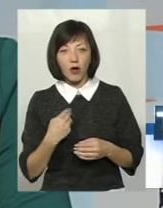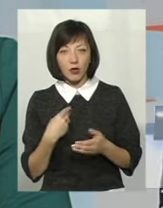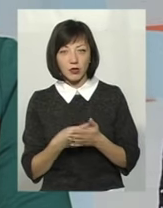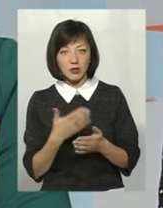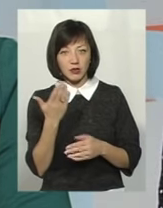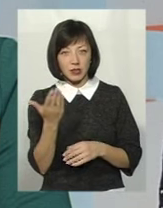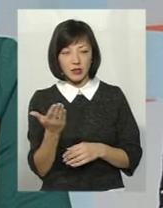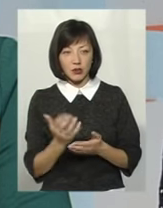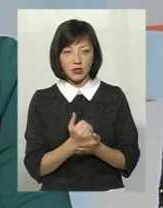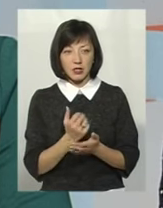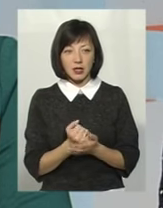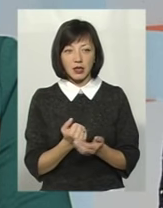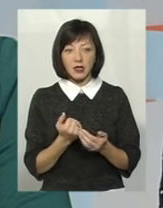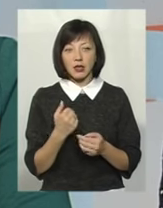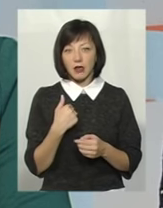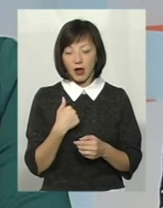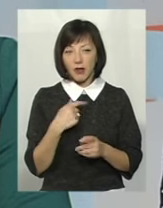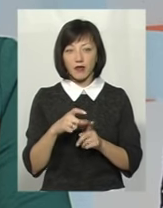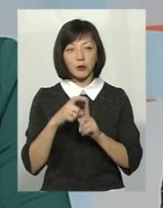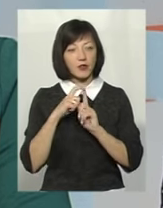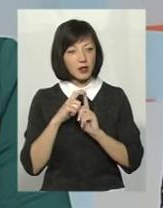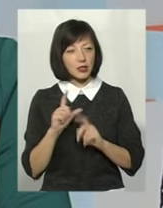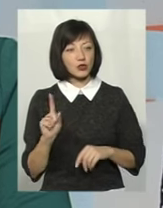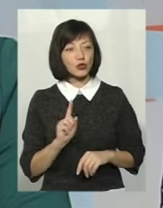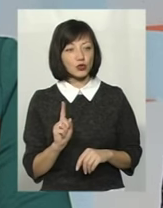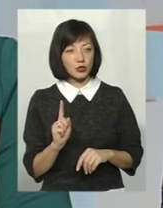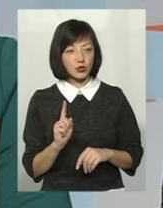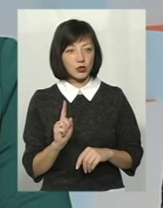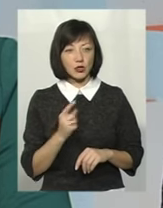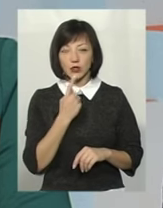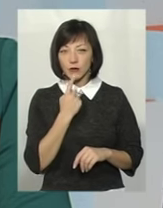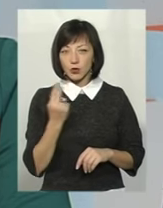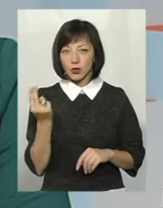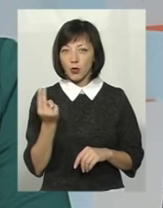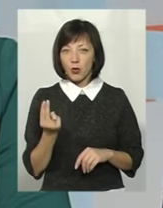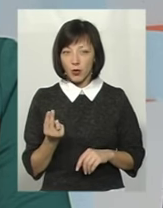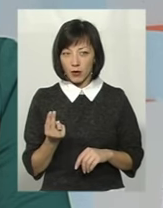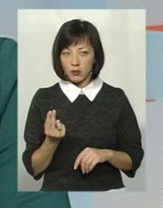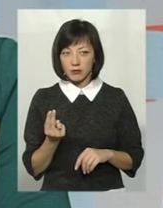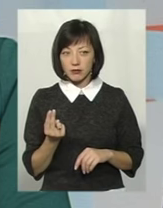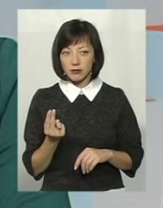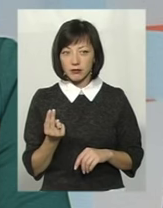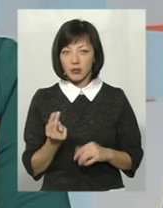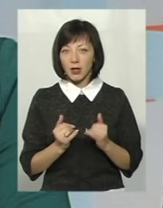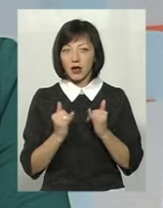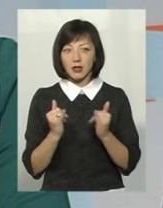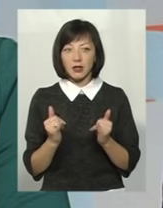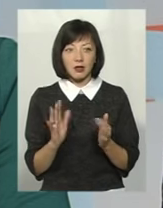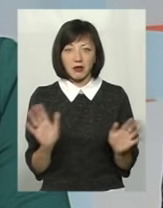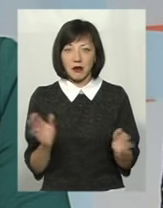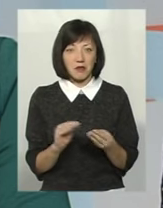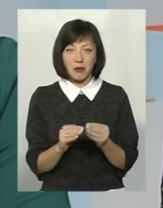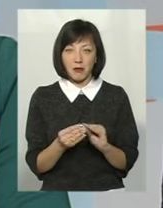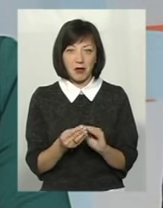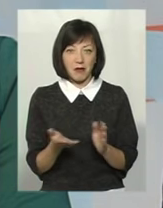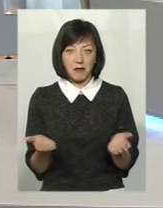їхні досягнення я. І вони мені відповіли, що червоний колір для них не є проблемою.